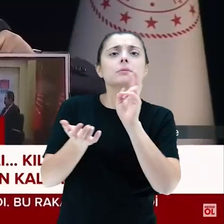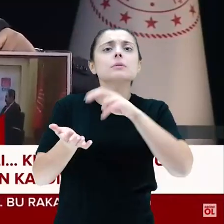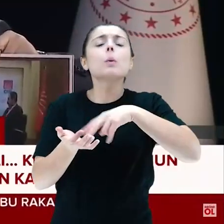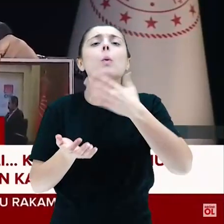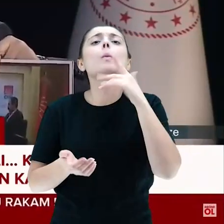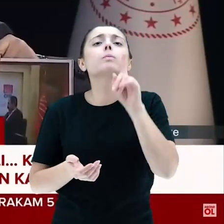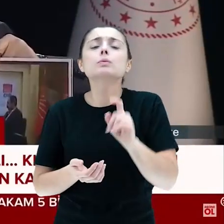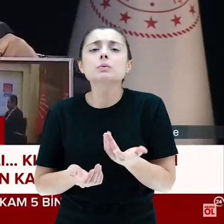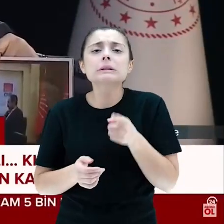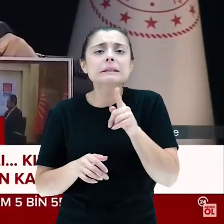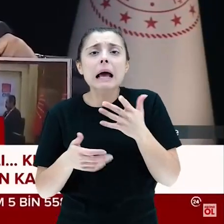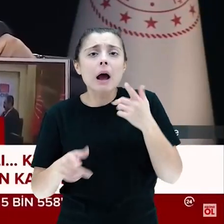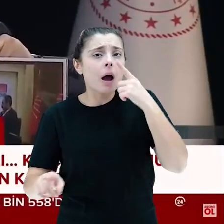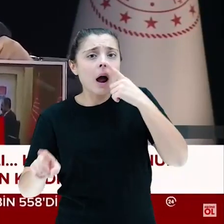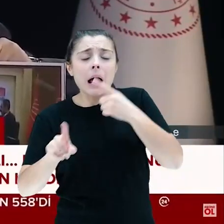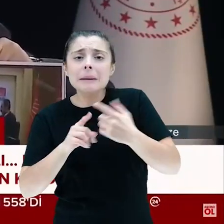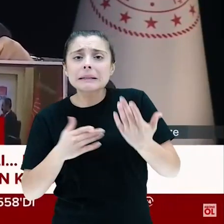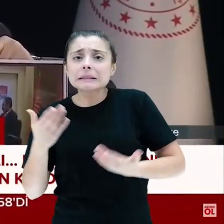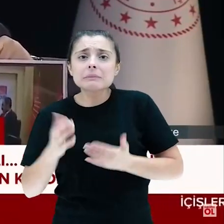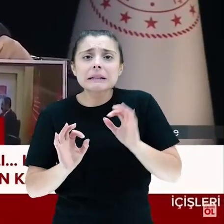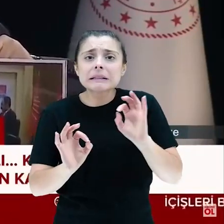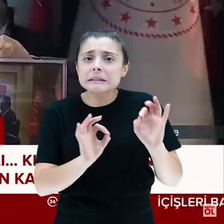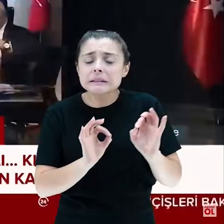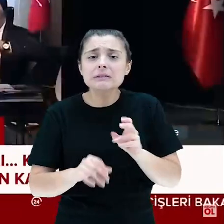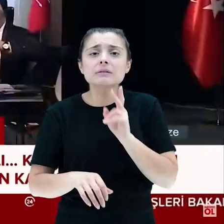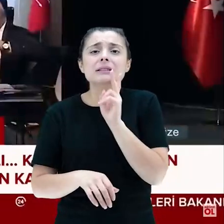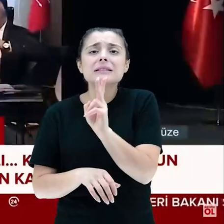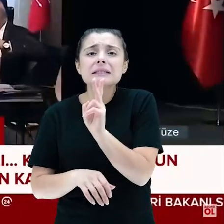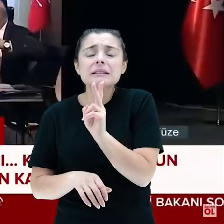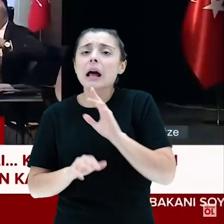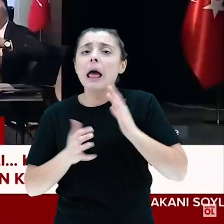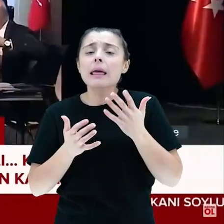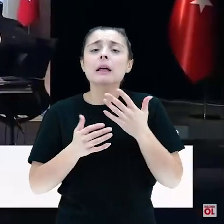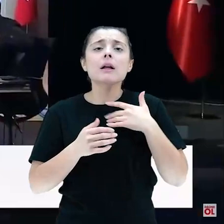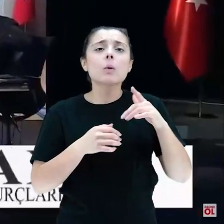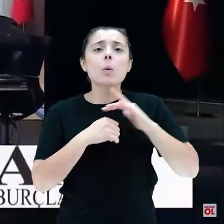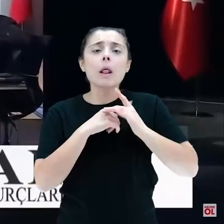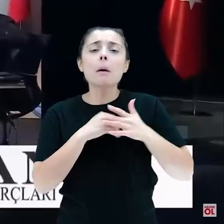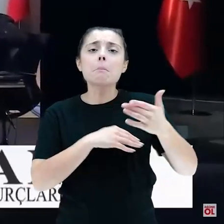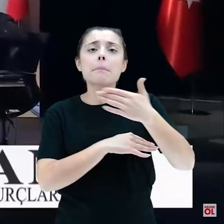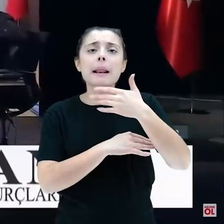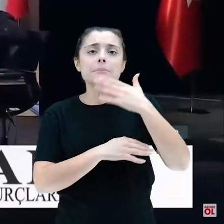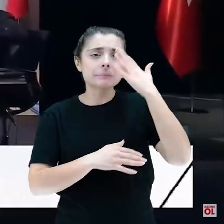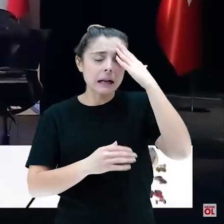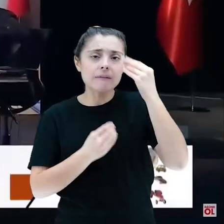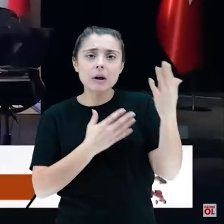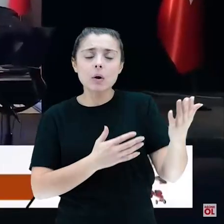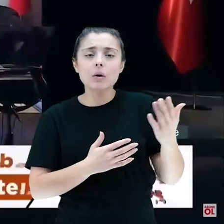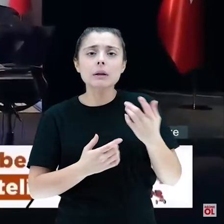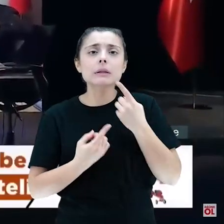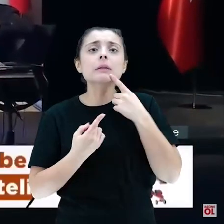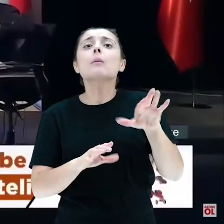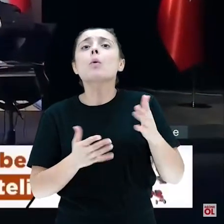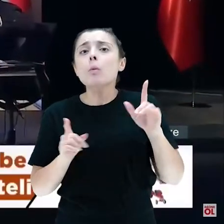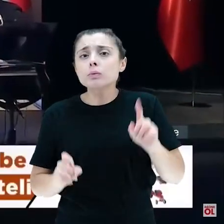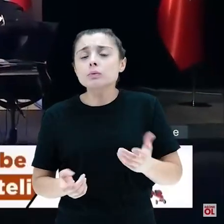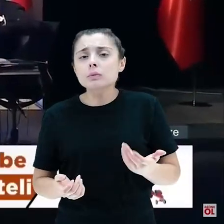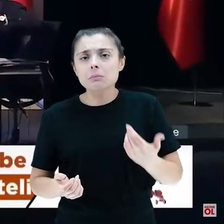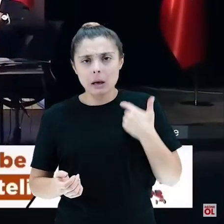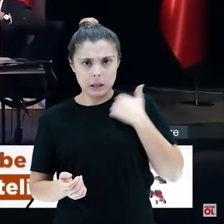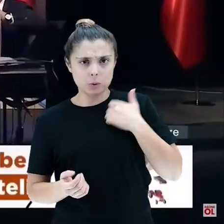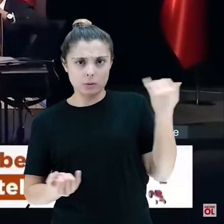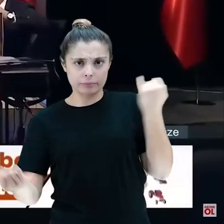yapıyorsunuz diyemiyorlar mı yani? Siz hangi amaca hizmet ediyorsunuz? Siz hangi ülkenin bayrağına selam